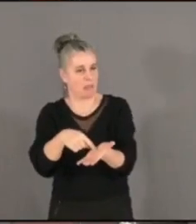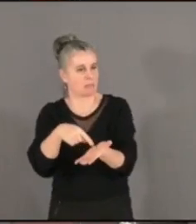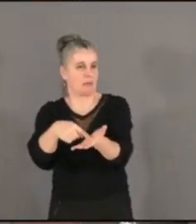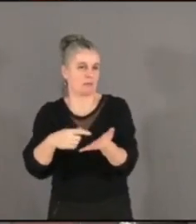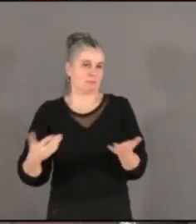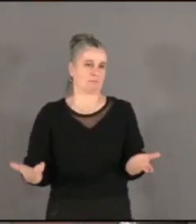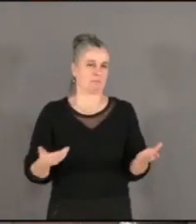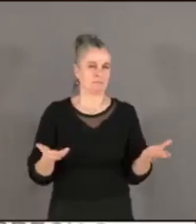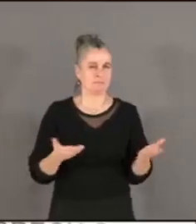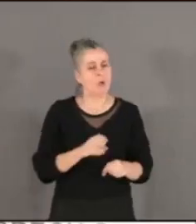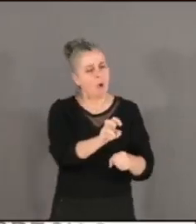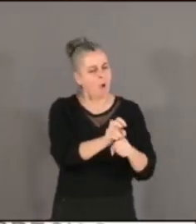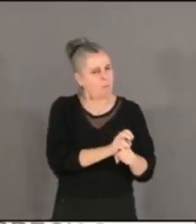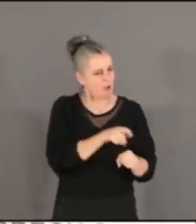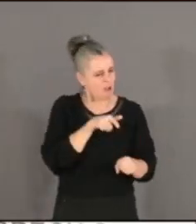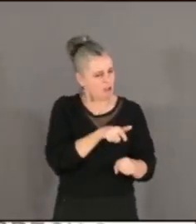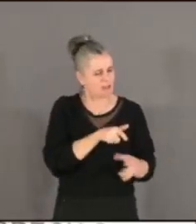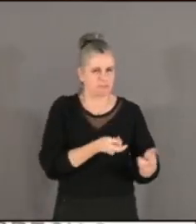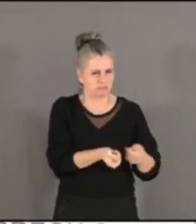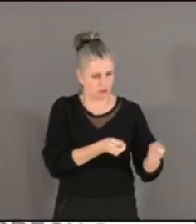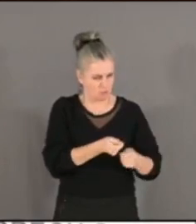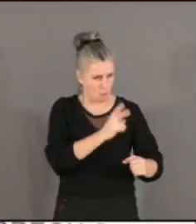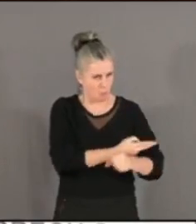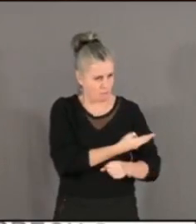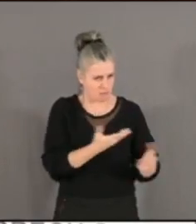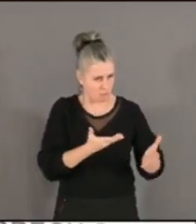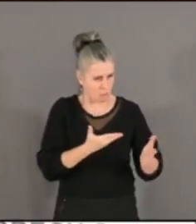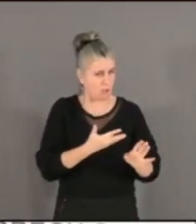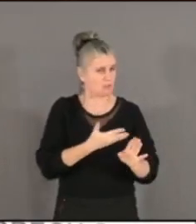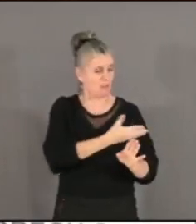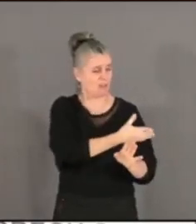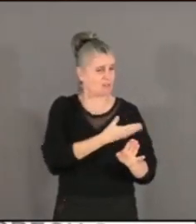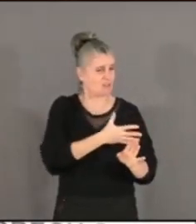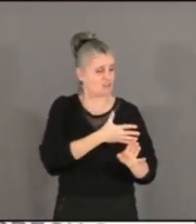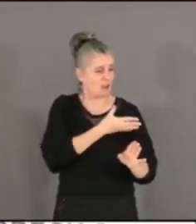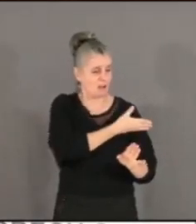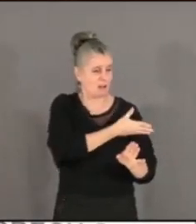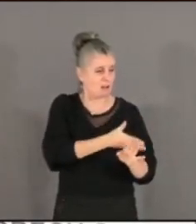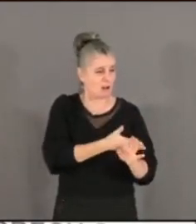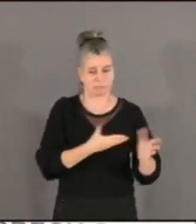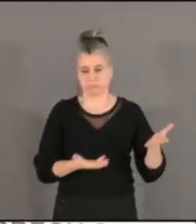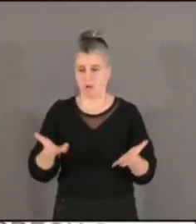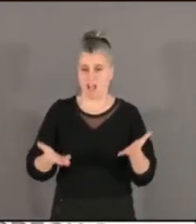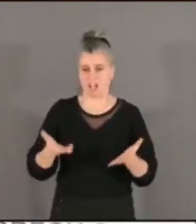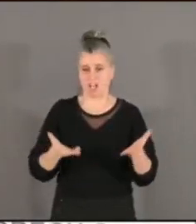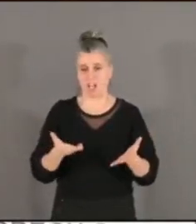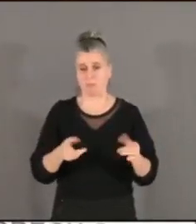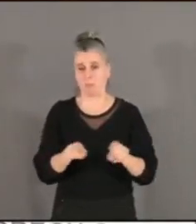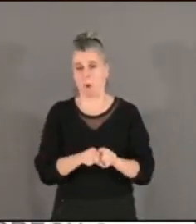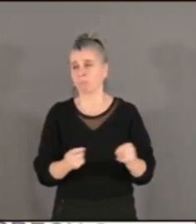de l'emprunt se remarque avec la ligne de trésorerie qui a été utilisée pour créer un équilibre artificiel.